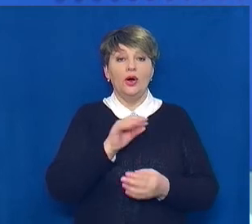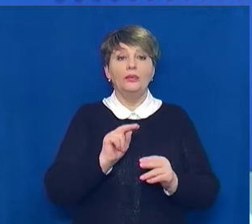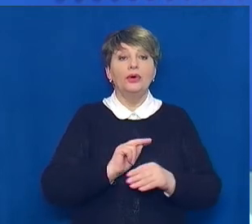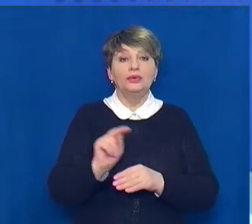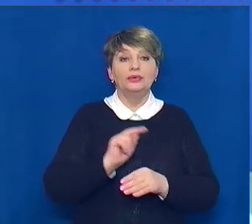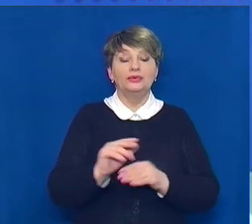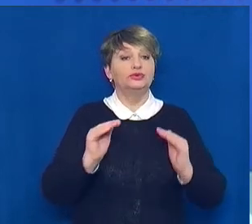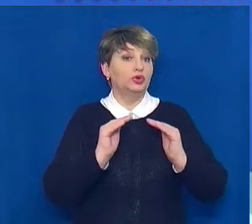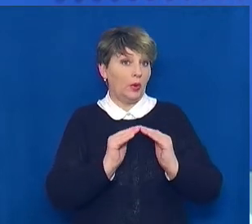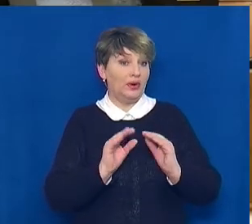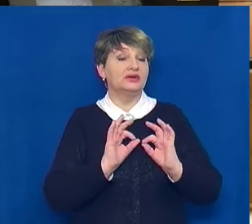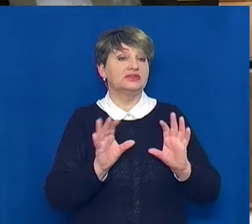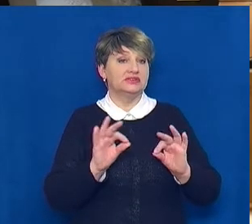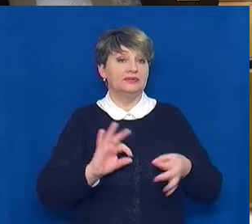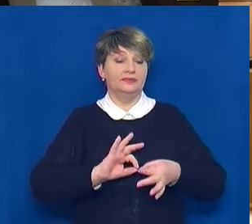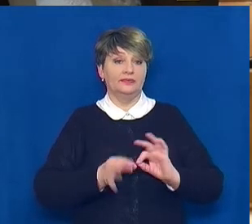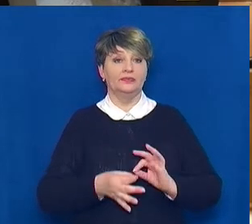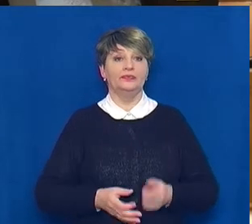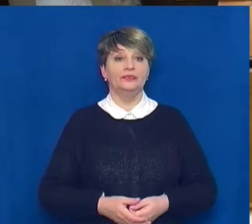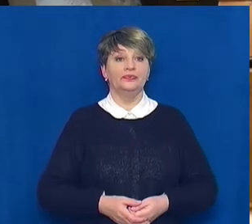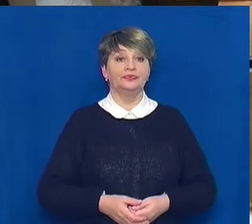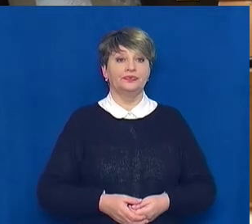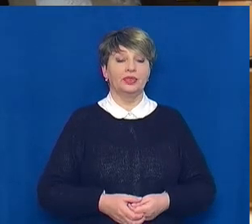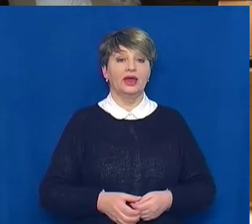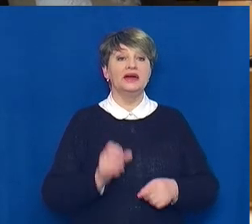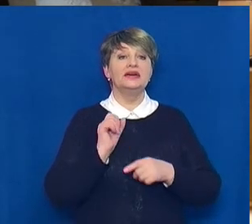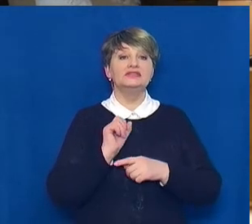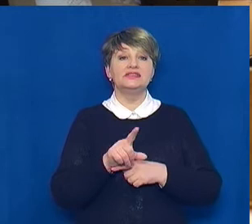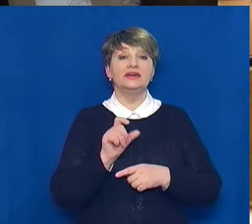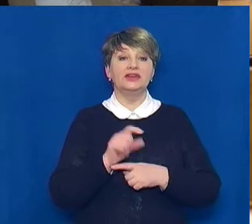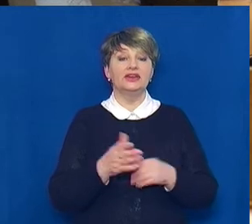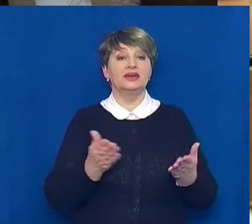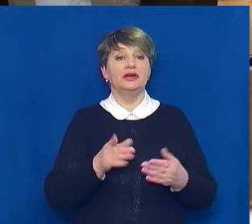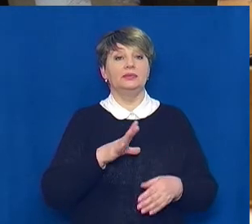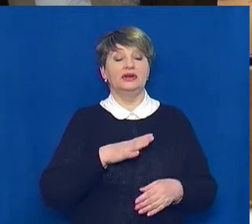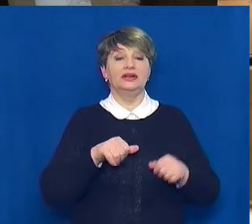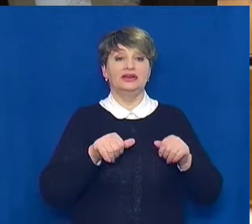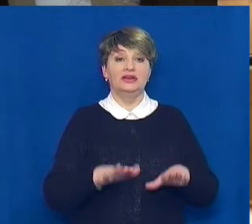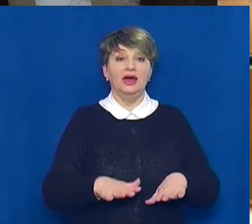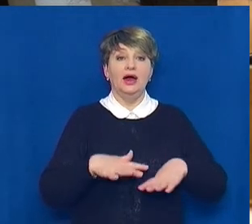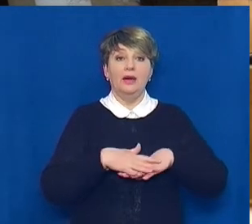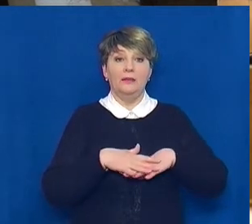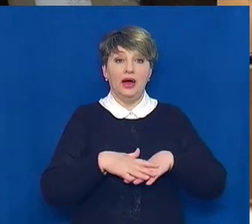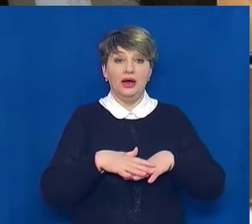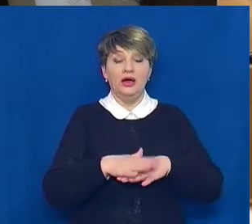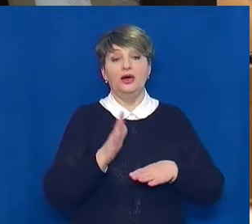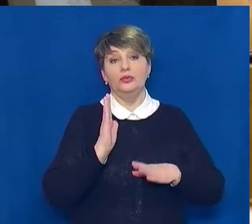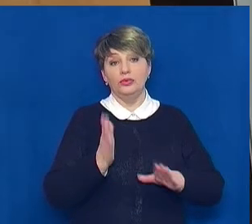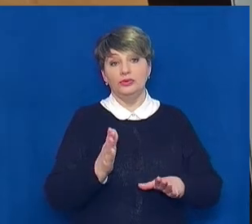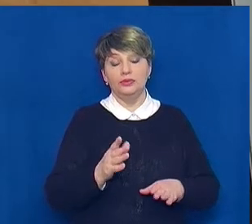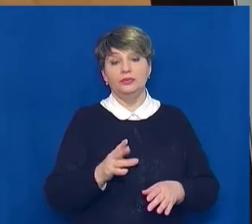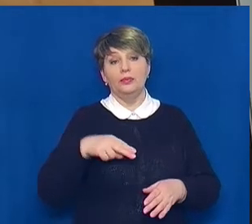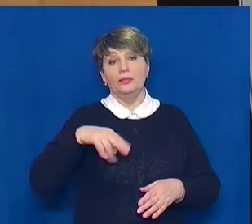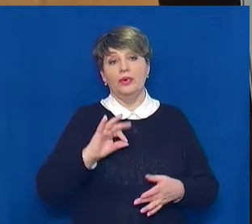Котляр розповість. Задачі, які ви розв'язували з математики, будемо розв'язувати мовою програмування Python.